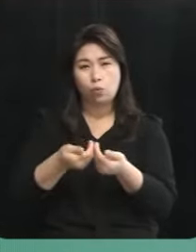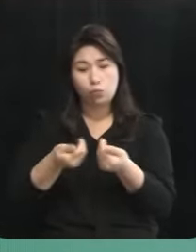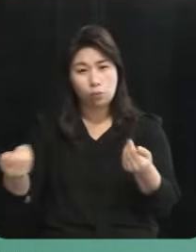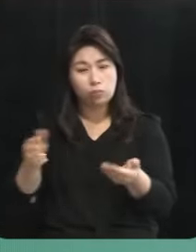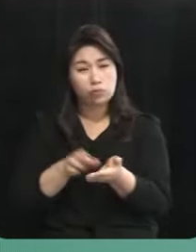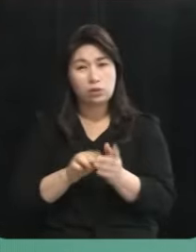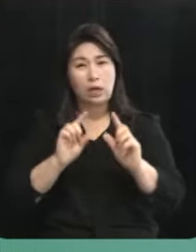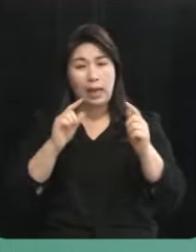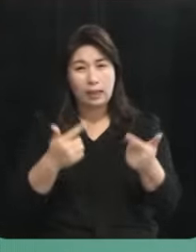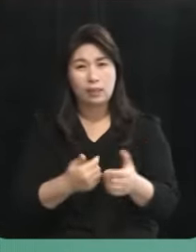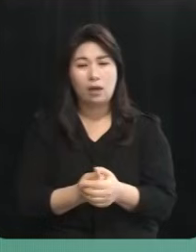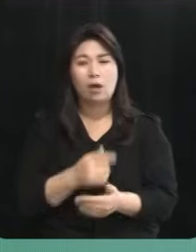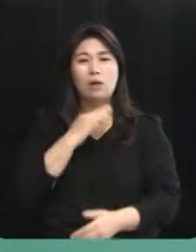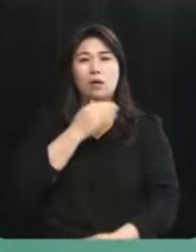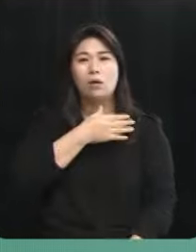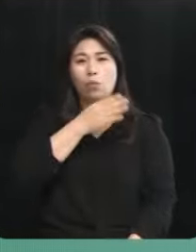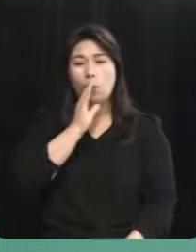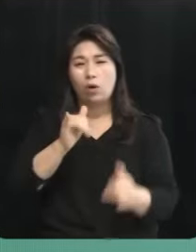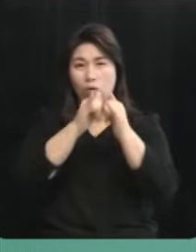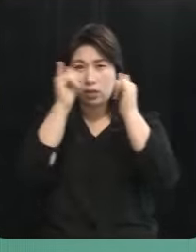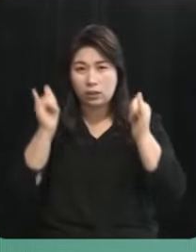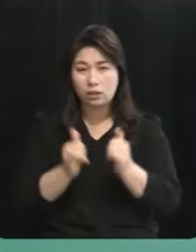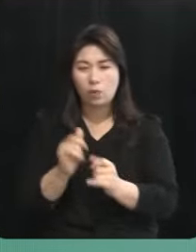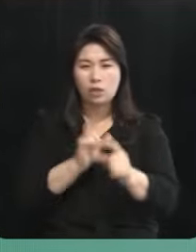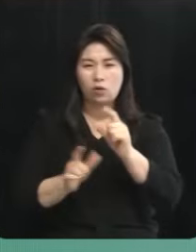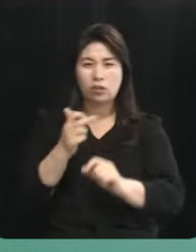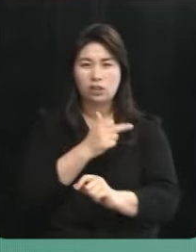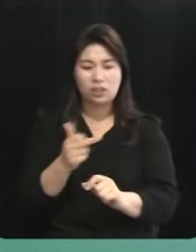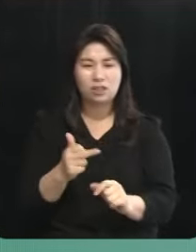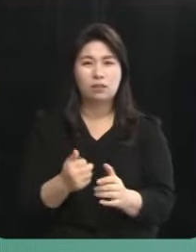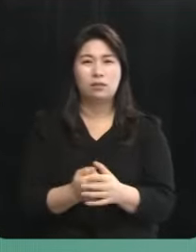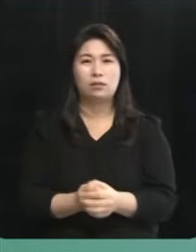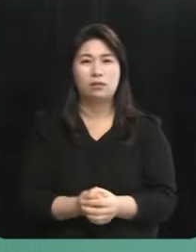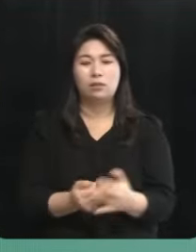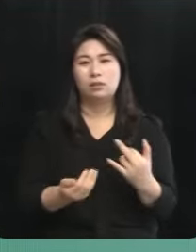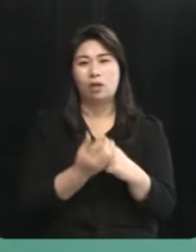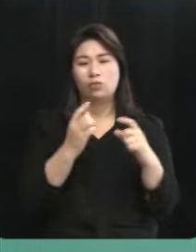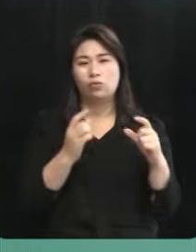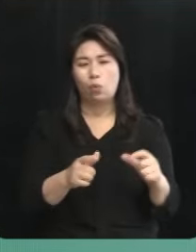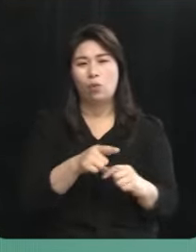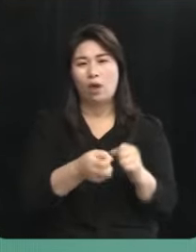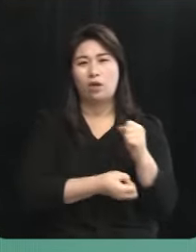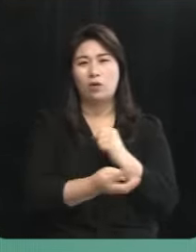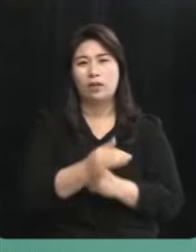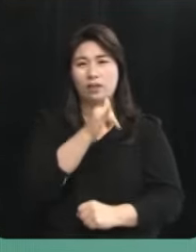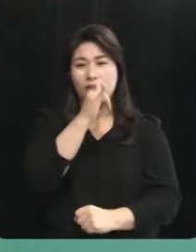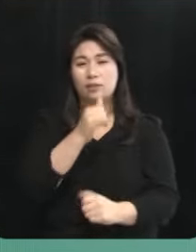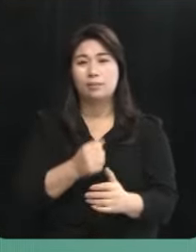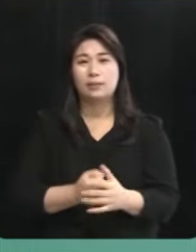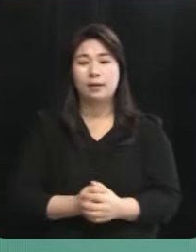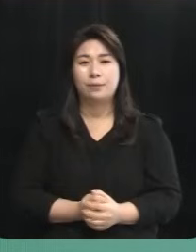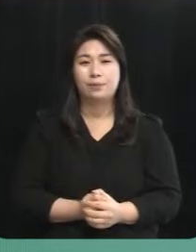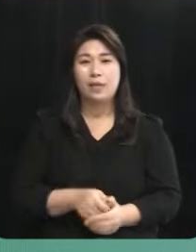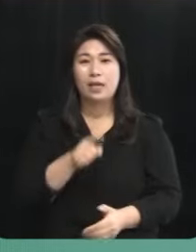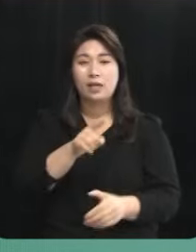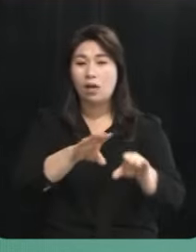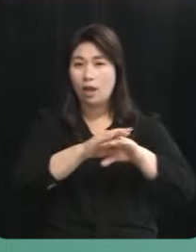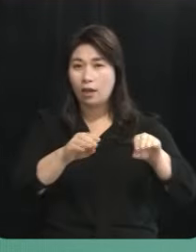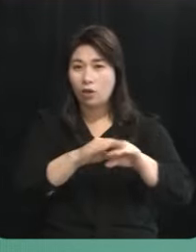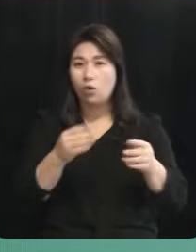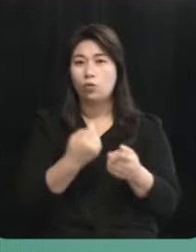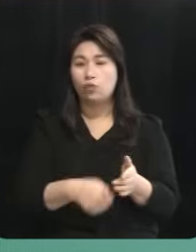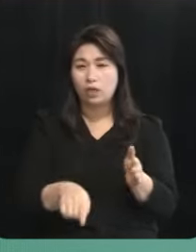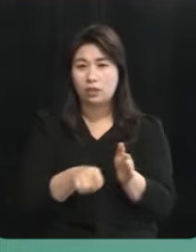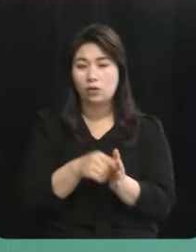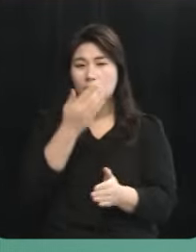벗어나서 고령화 시대에 더 큰 문제로 제주에 작용하고 있는 것입니다 이를 해결하기 위해서